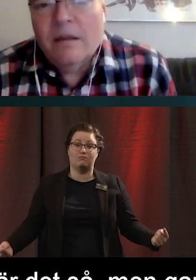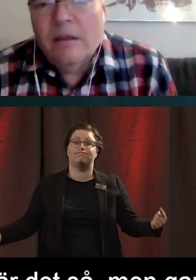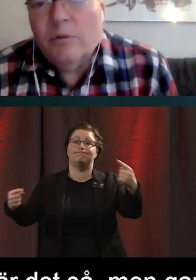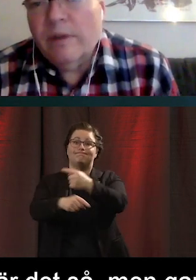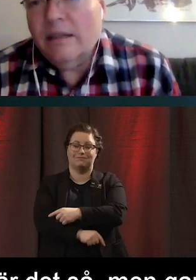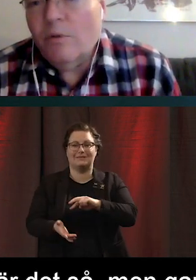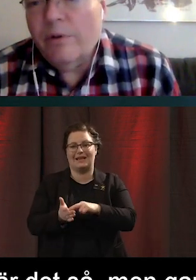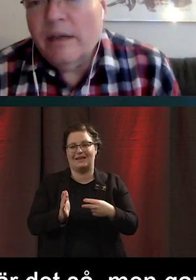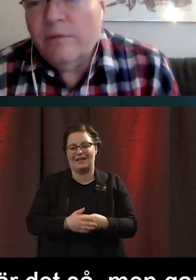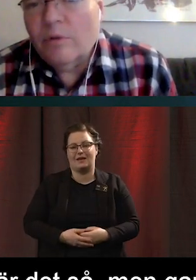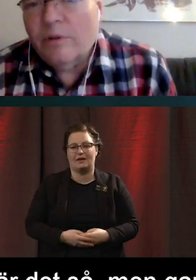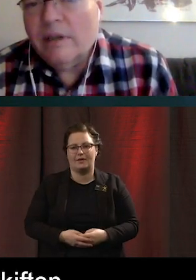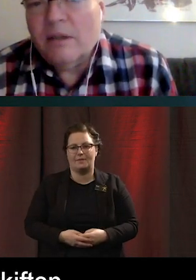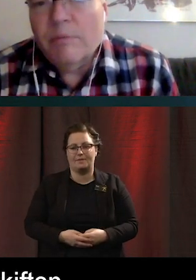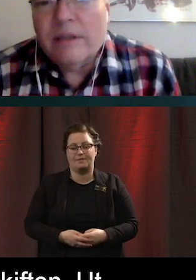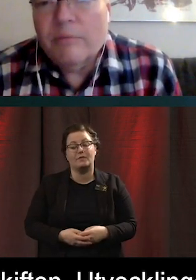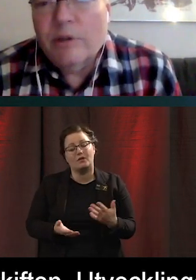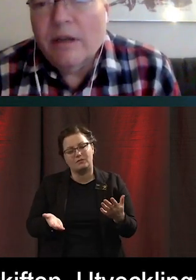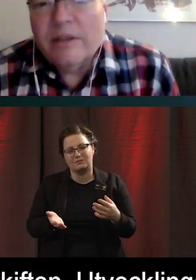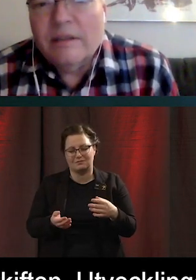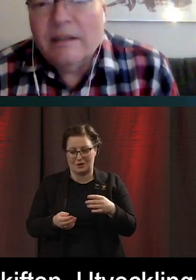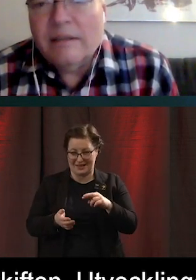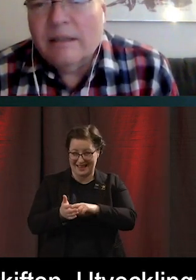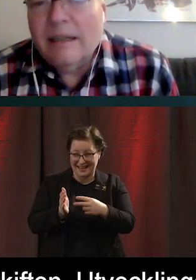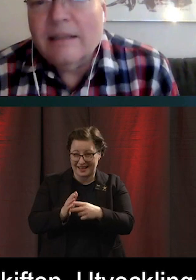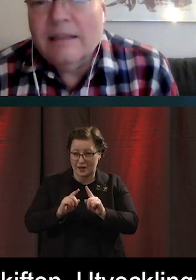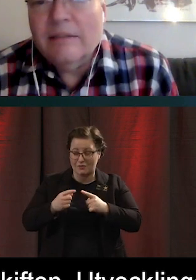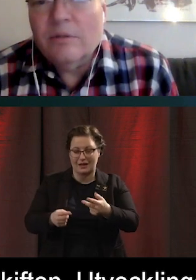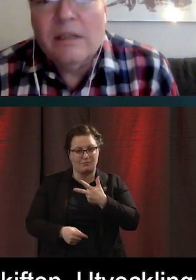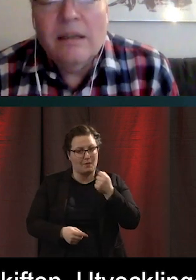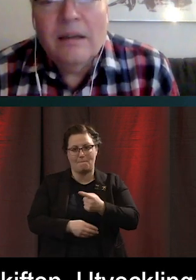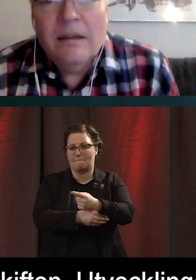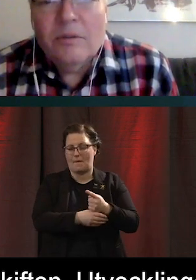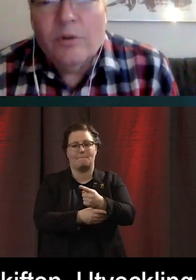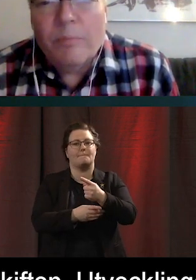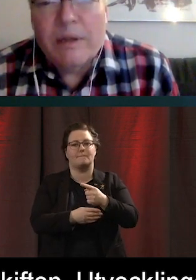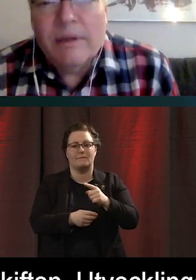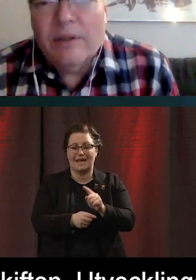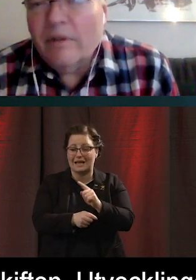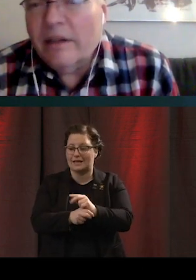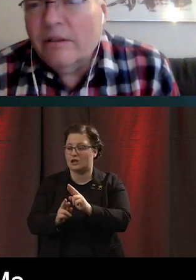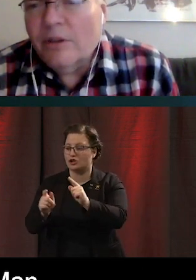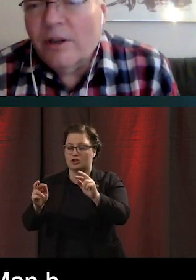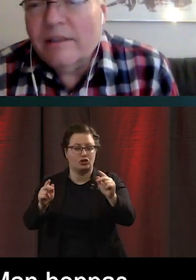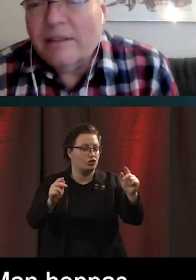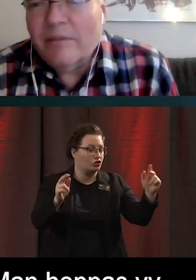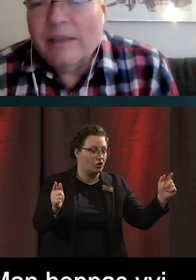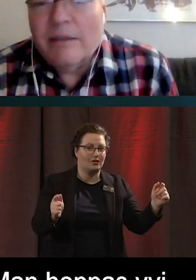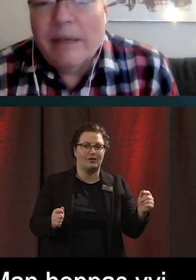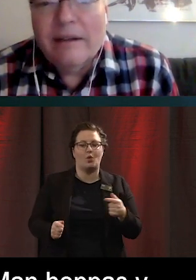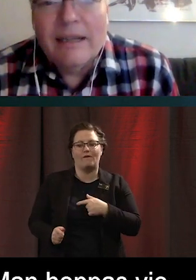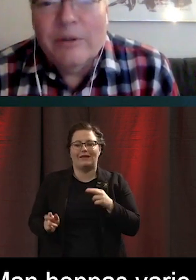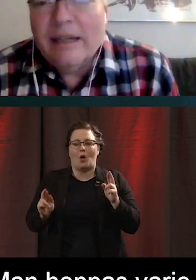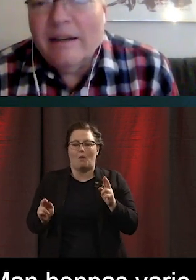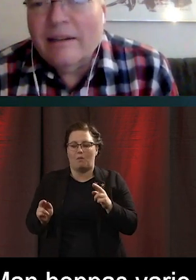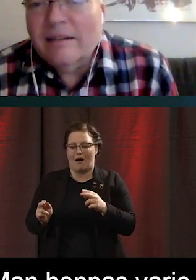utvecklingen går ju väldigt fort och det kommer liksom nya lösningar hela tiden. Och då hoppas man ju att varje ny lösning ska vara